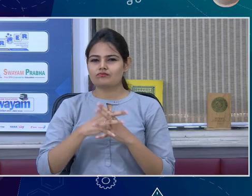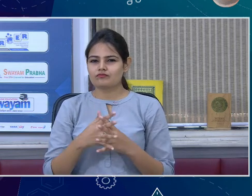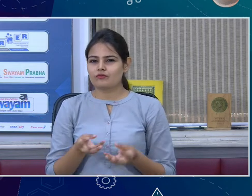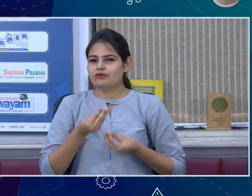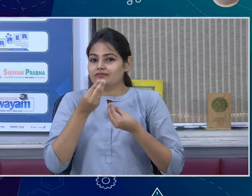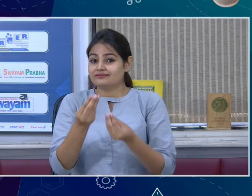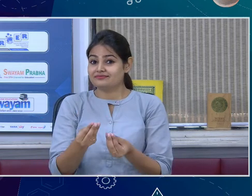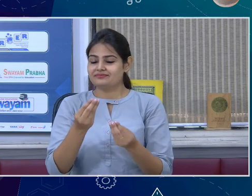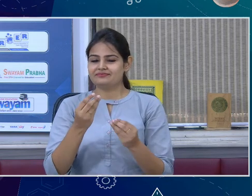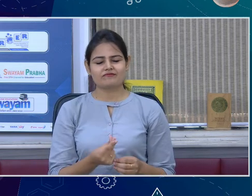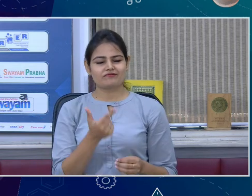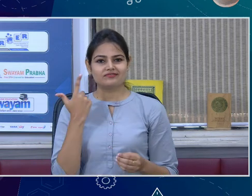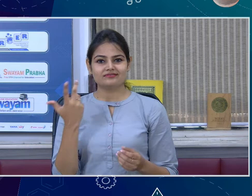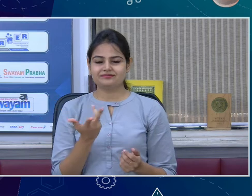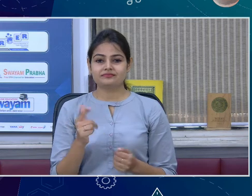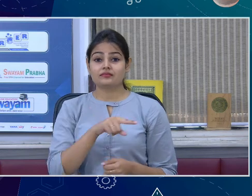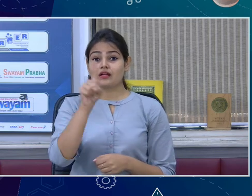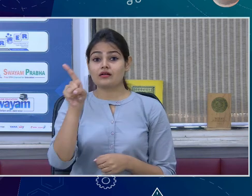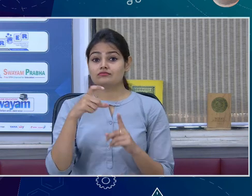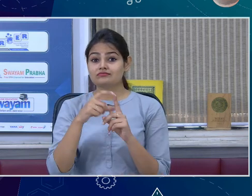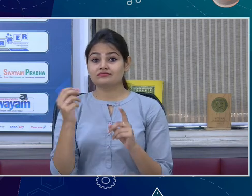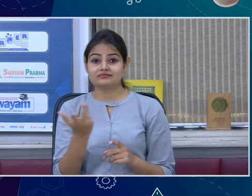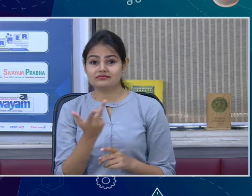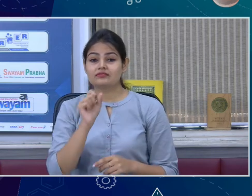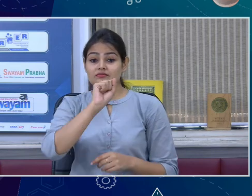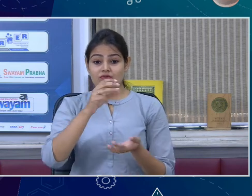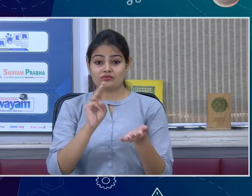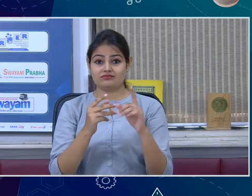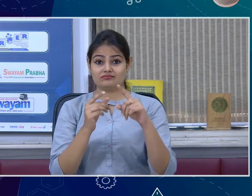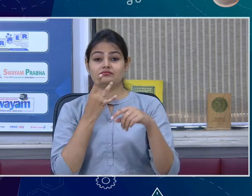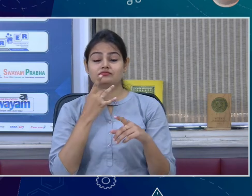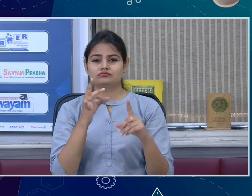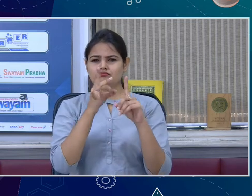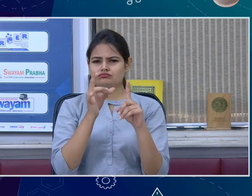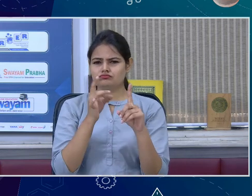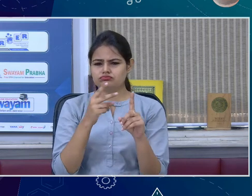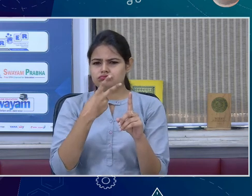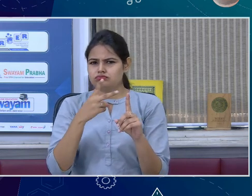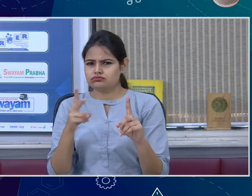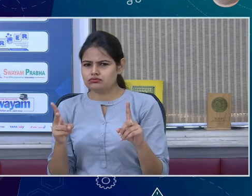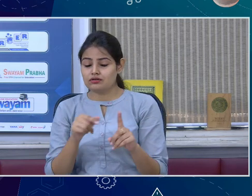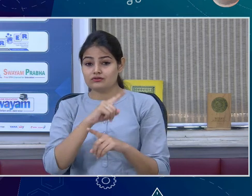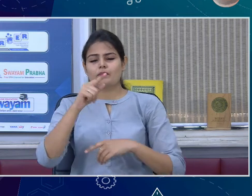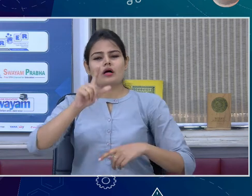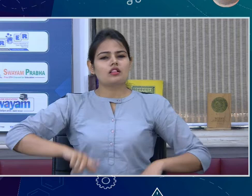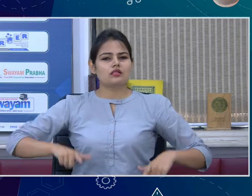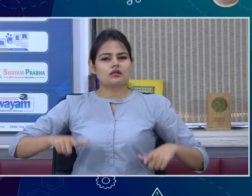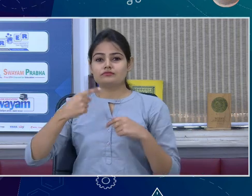कि यूट तो राइड दाउन अपर इंपोर्टेंट